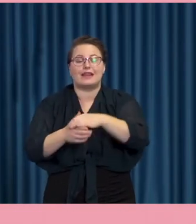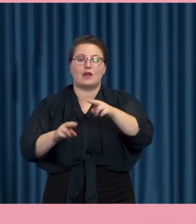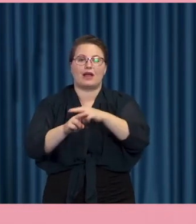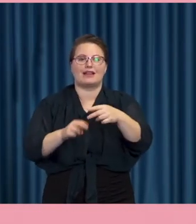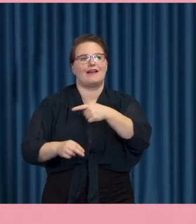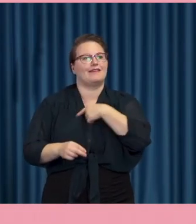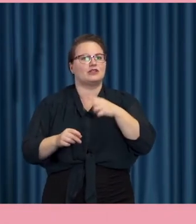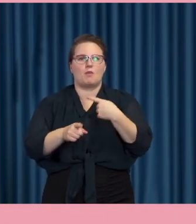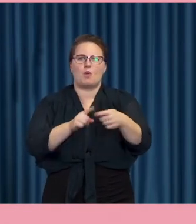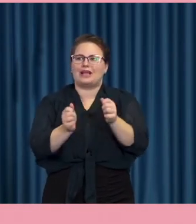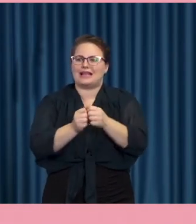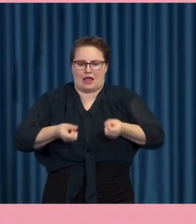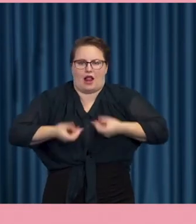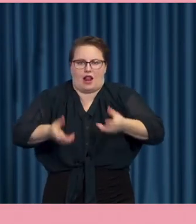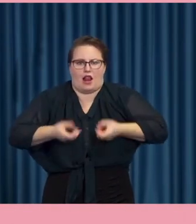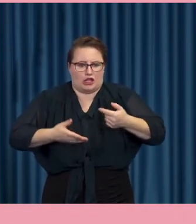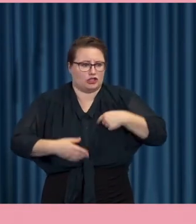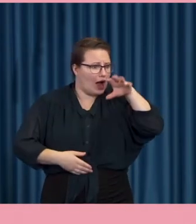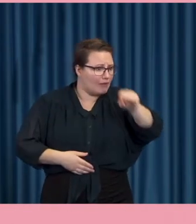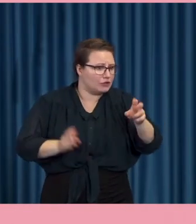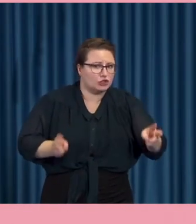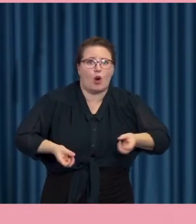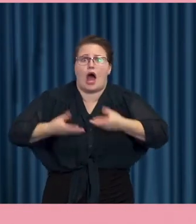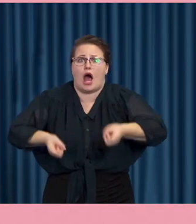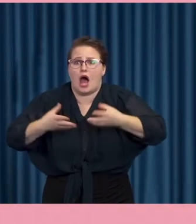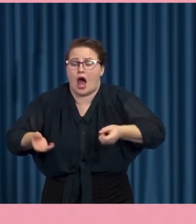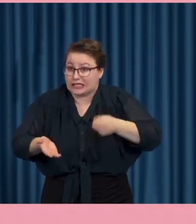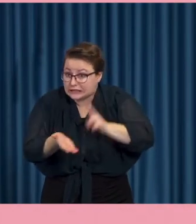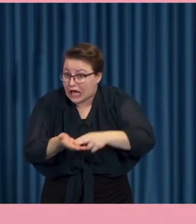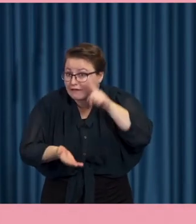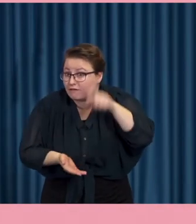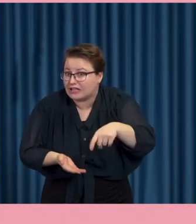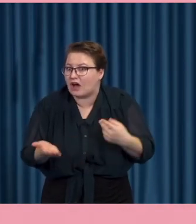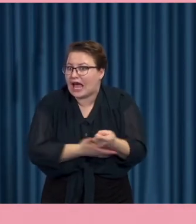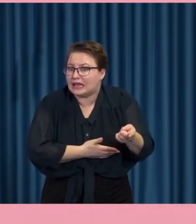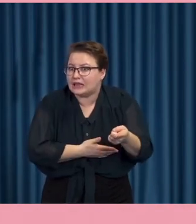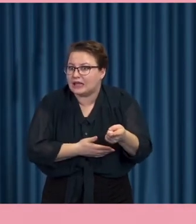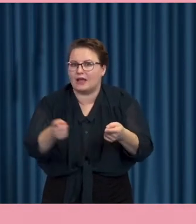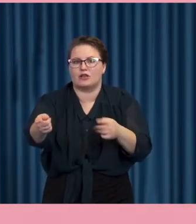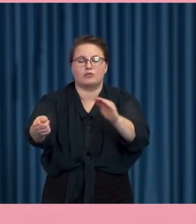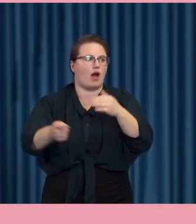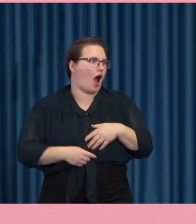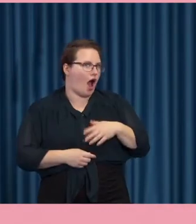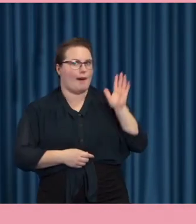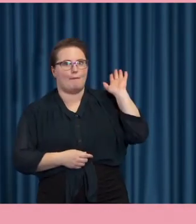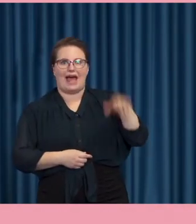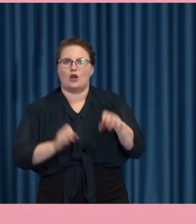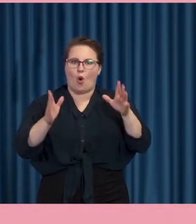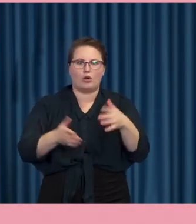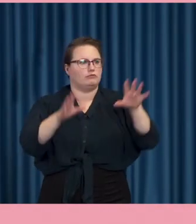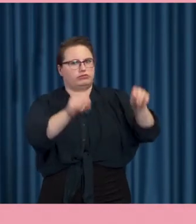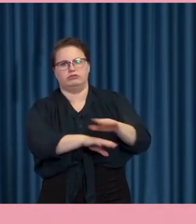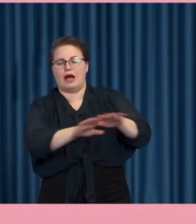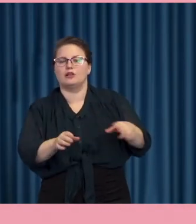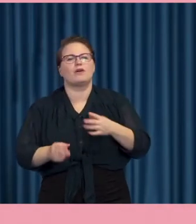debriefar på olika sätt vad som dyker upp. Är det sant? Är det falskt? vad händer här? Vad obehagligt nej vad ska jag göra? Ja men stäng ner.